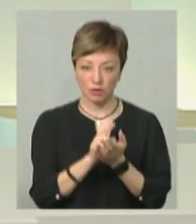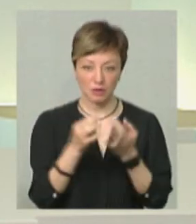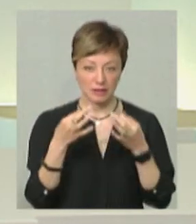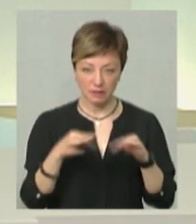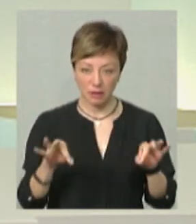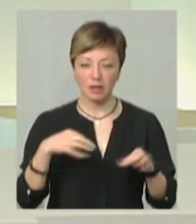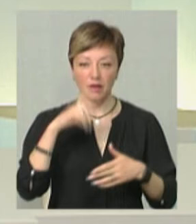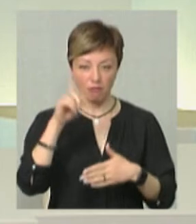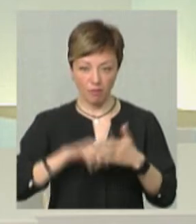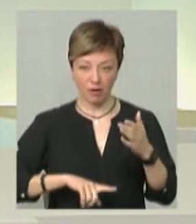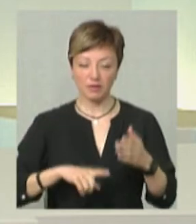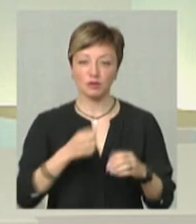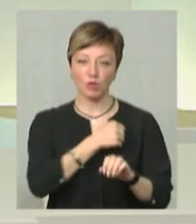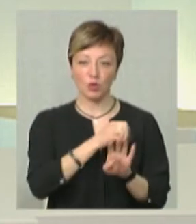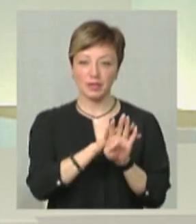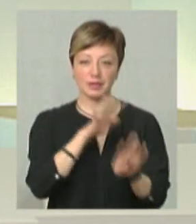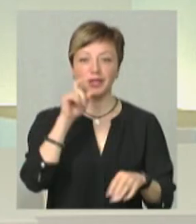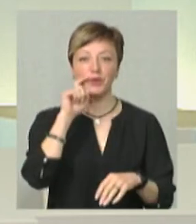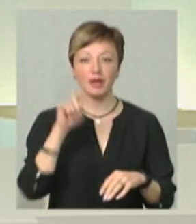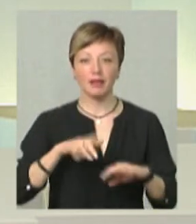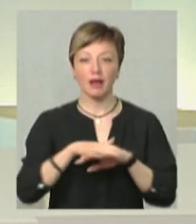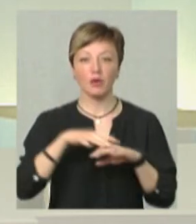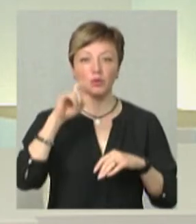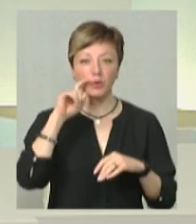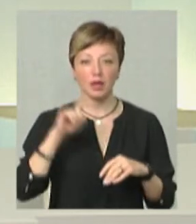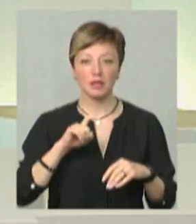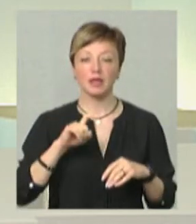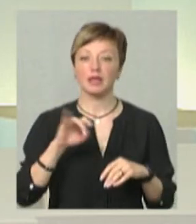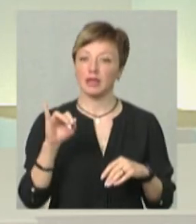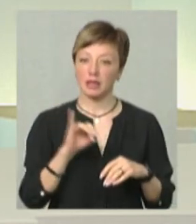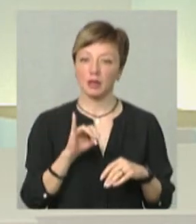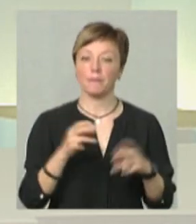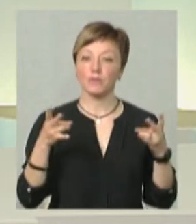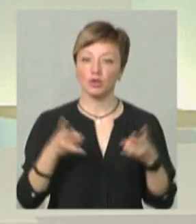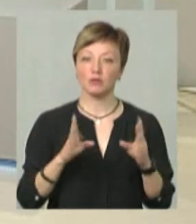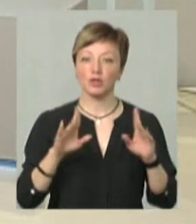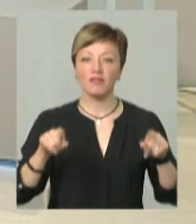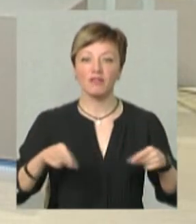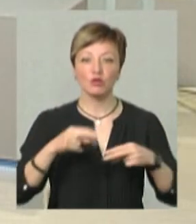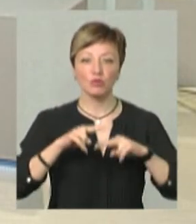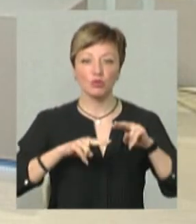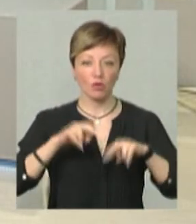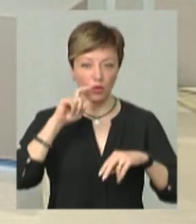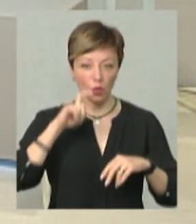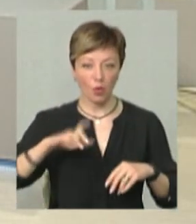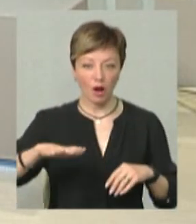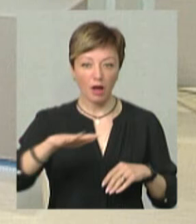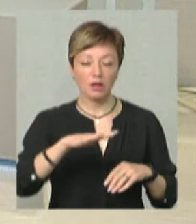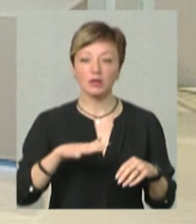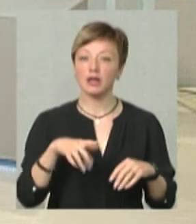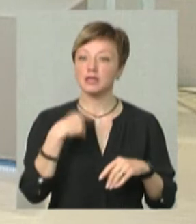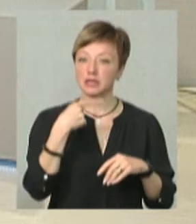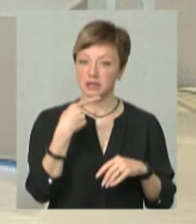звільнимо Маріуполь, я переконаний, в Збройних силах України і в народі України. І потрібно буде відбудовувати Україну. А, як вже